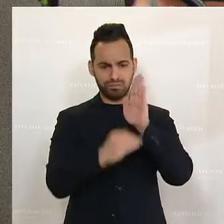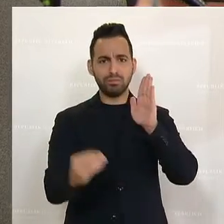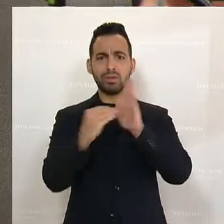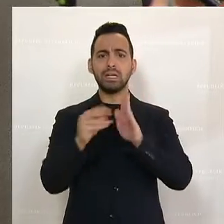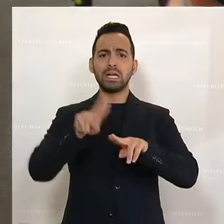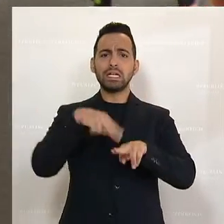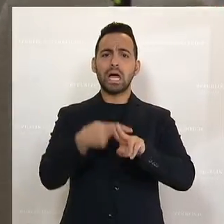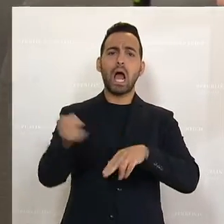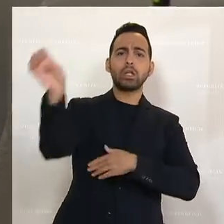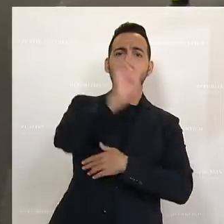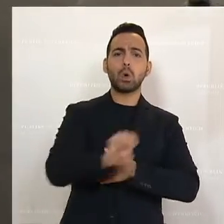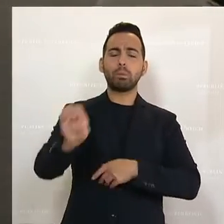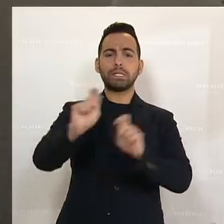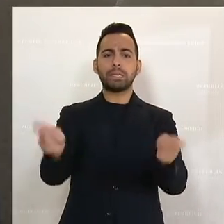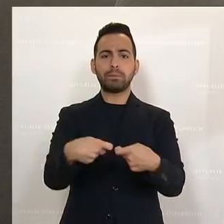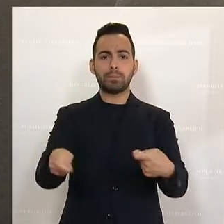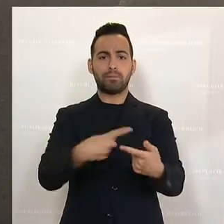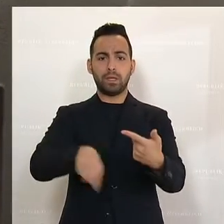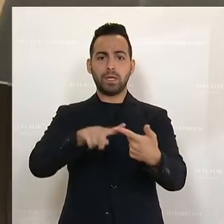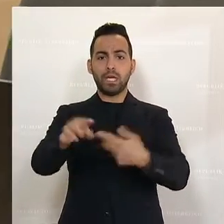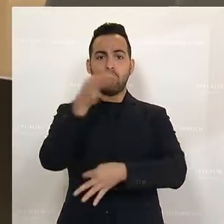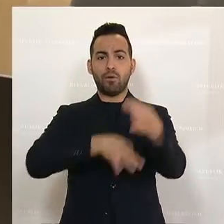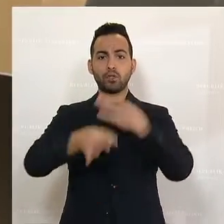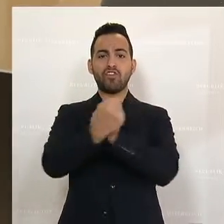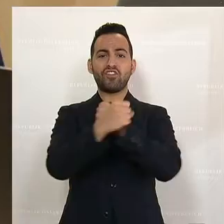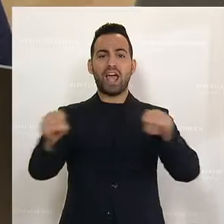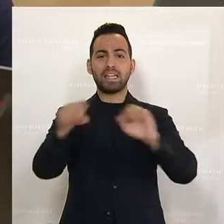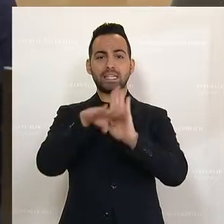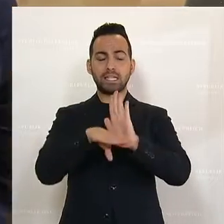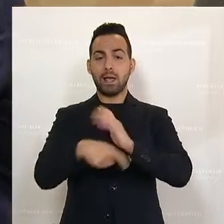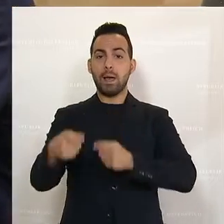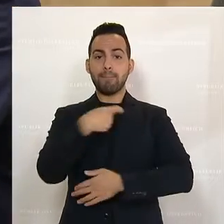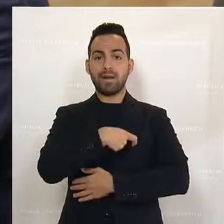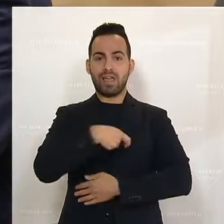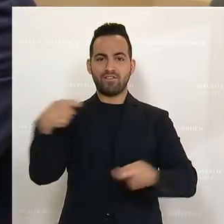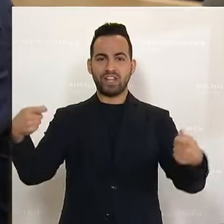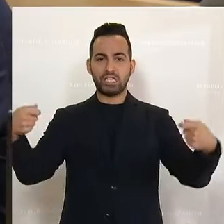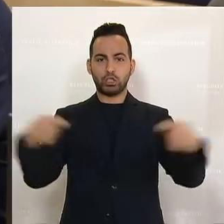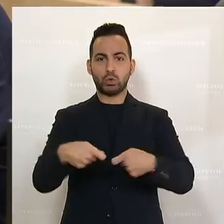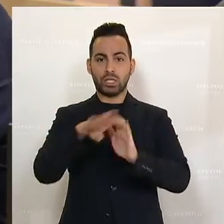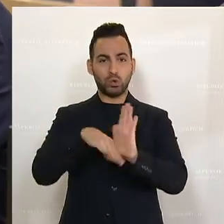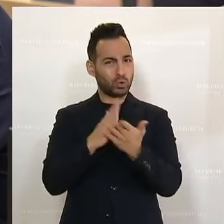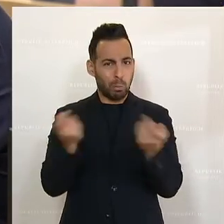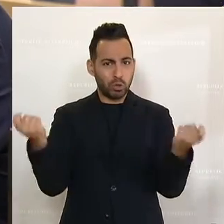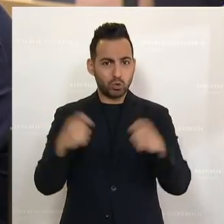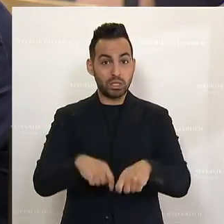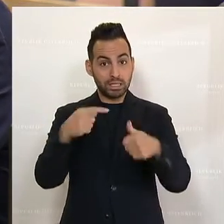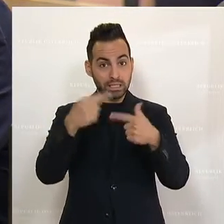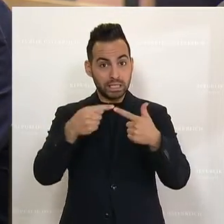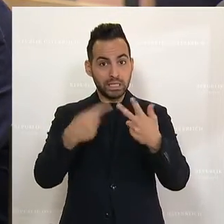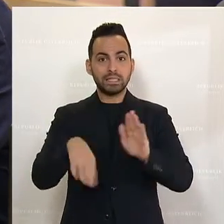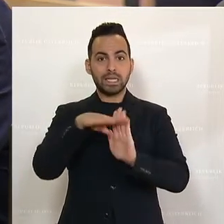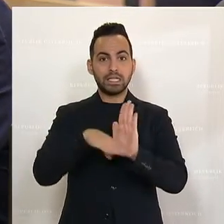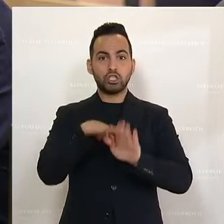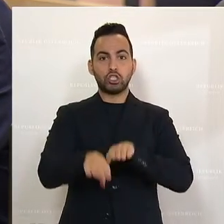gibt, am Informationsfreiheitsgesetz, das Parteienfinanzierungsgesetz, ist auch schon beschlossen worden. Das sind gesetzliche Schritte,